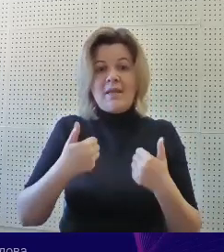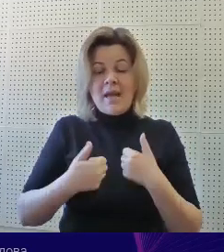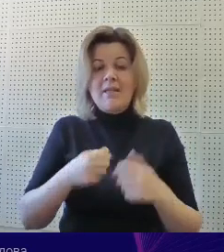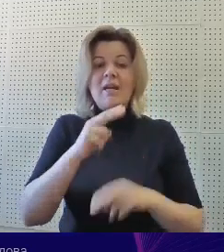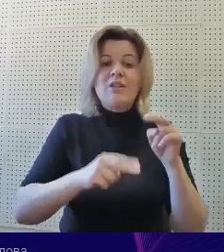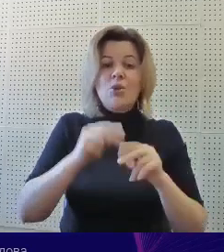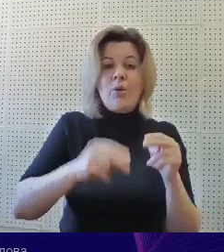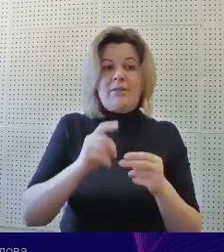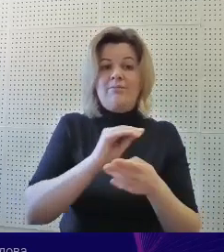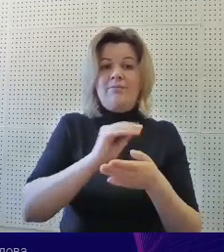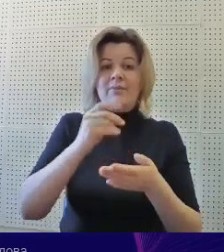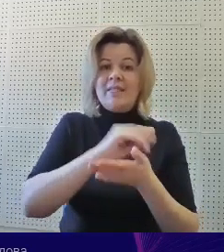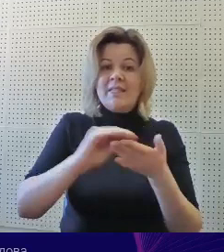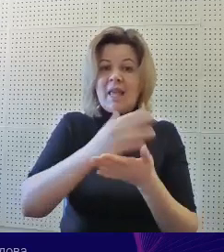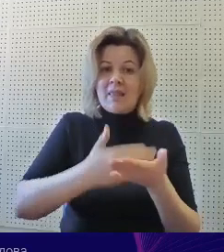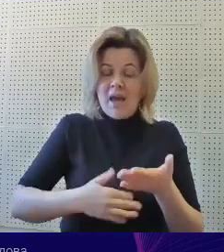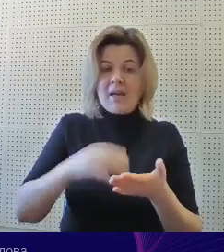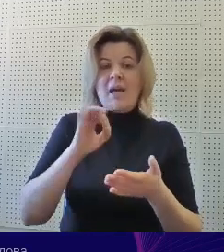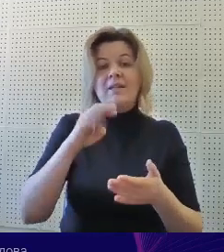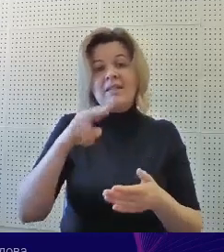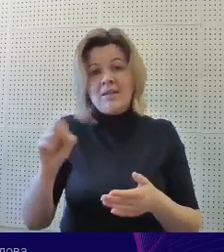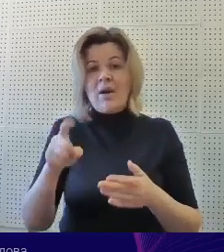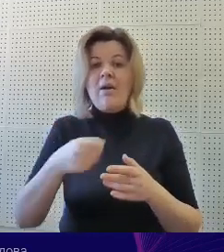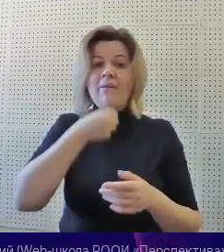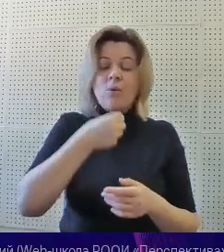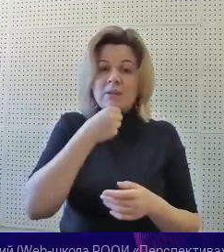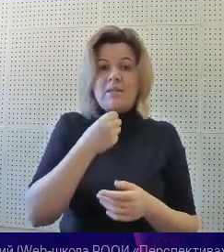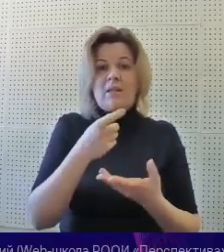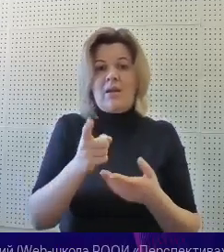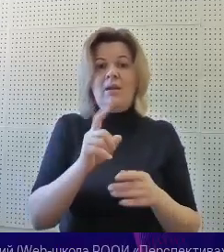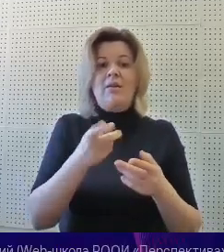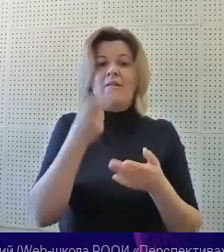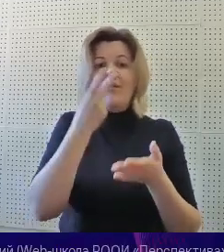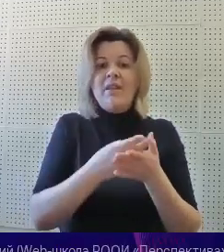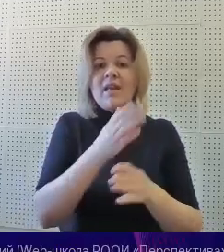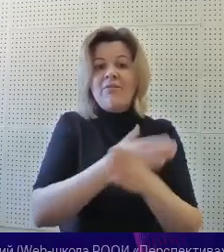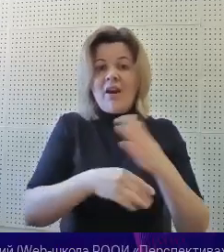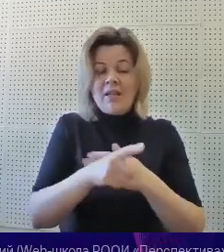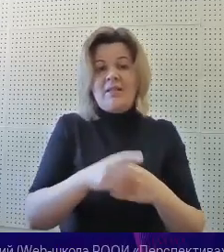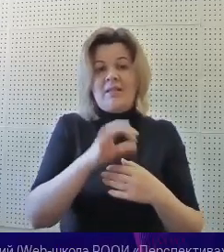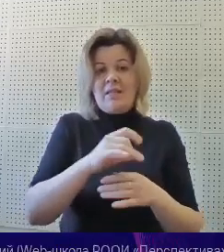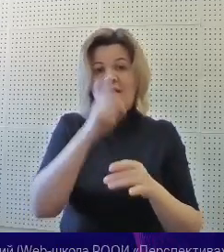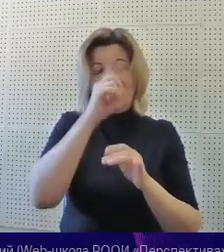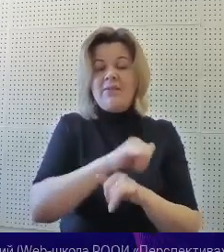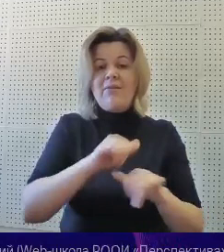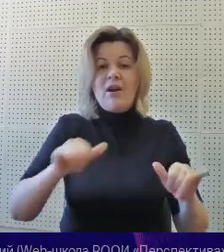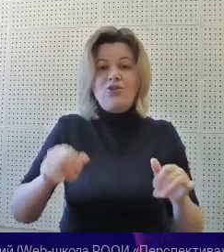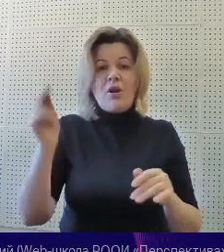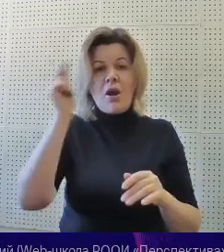зависимости от типа урока или занятия возраста на залоги и развиваемых навыков обучающихся.